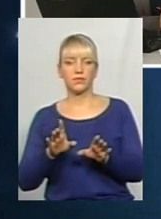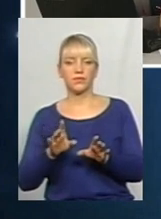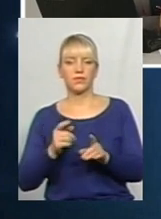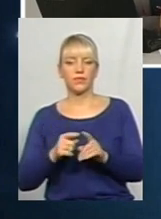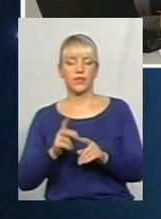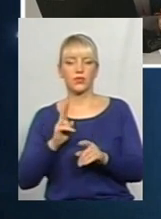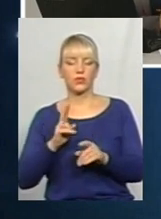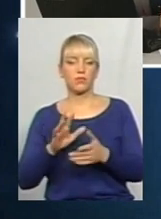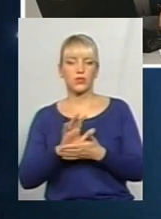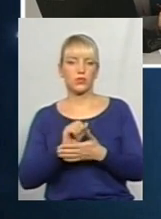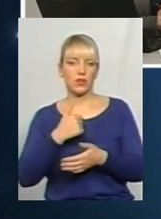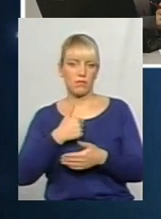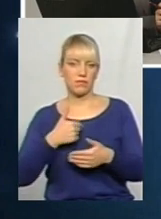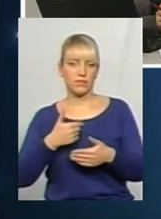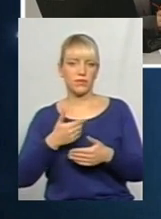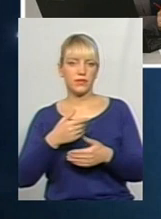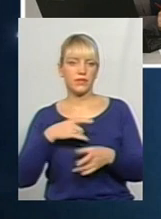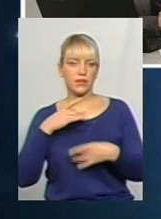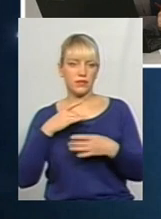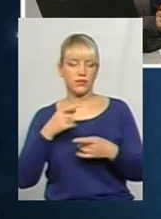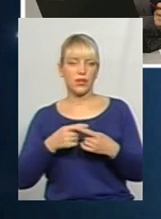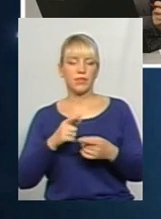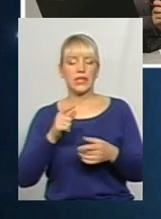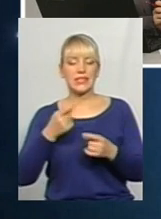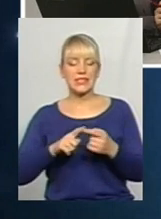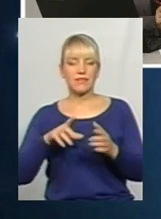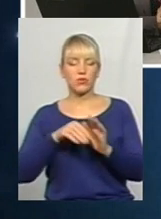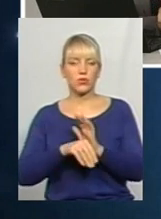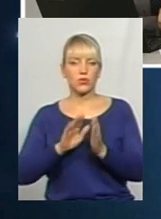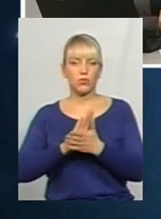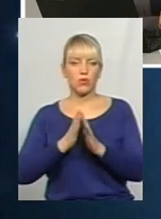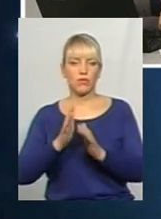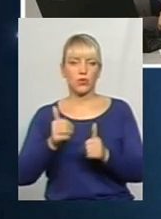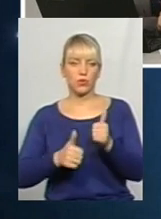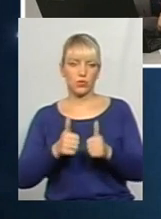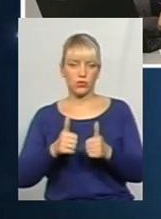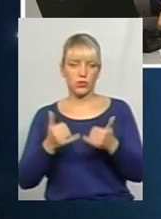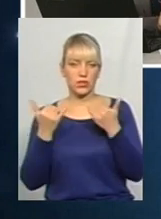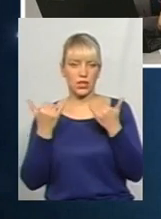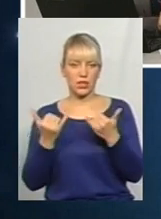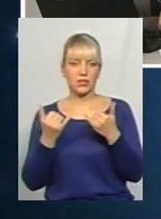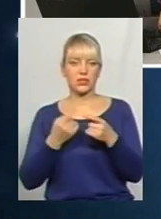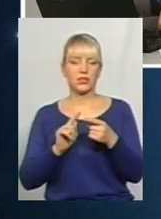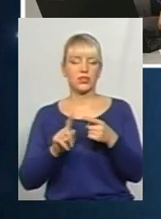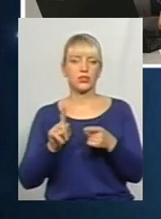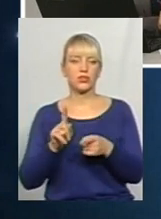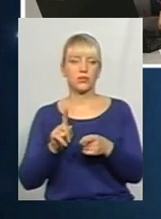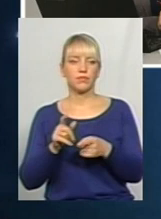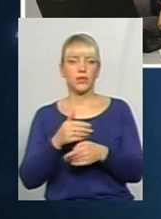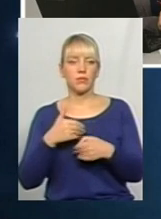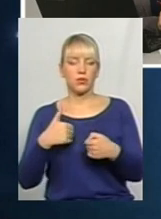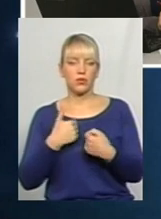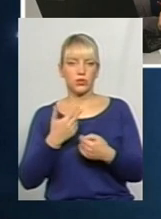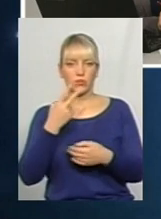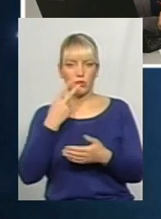тільки псують нас. По-перше, це йдуть умовами конкурсу. Наразі то, що ми хочемо